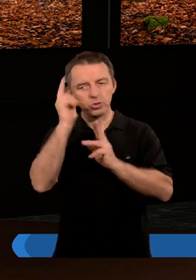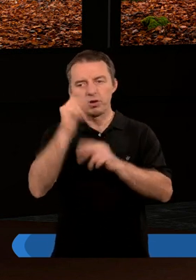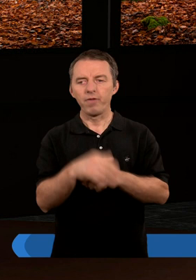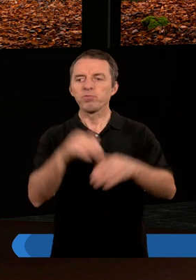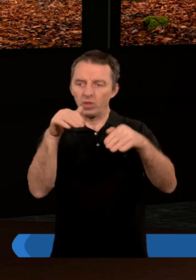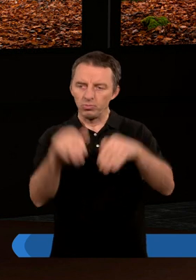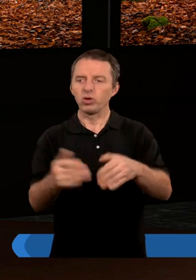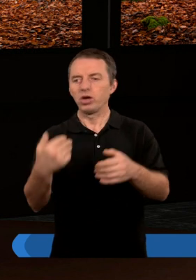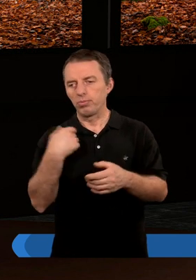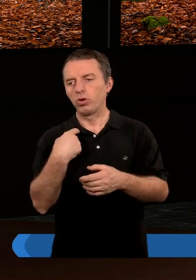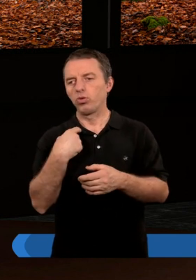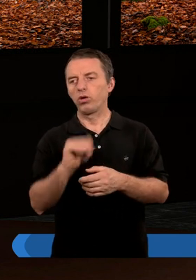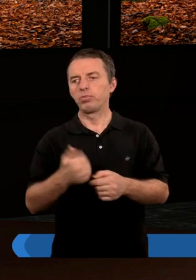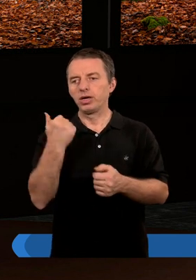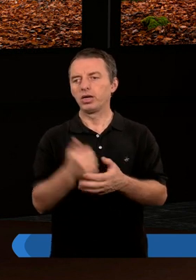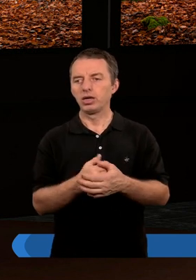brzmi, wiecie, i można byłoby